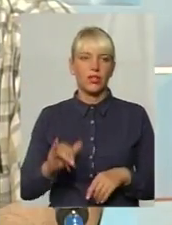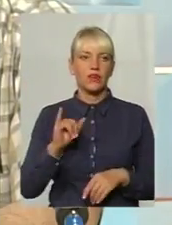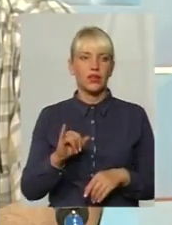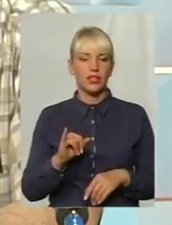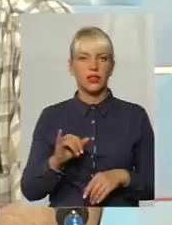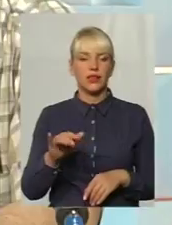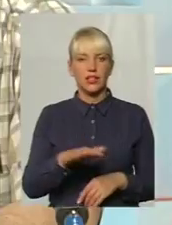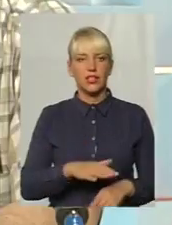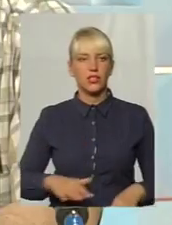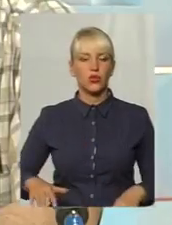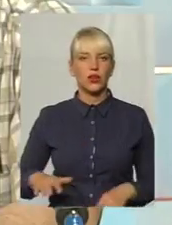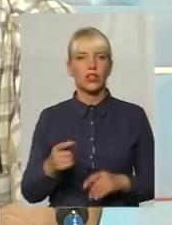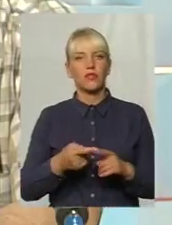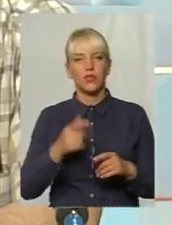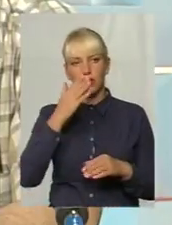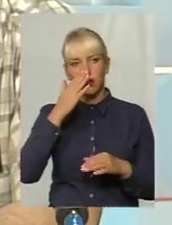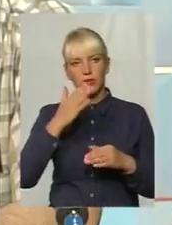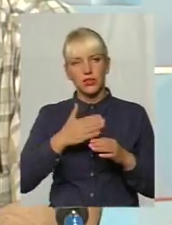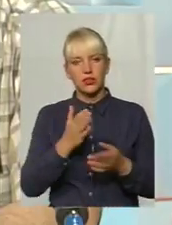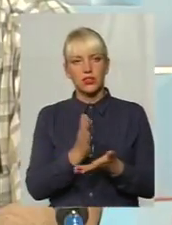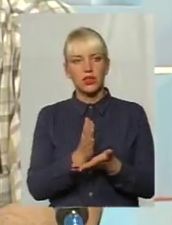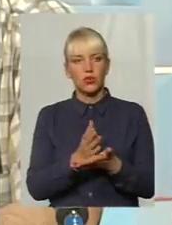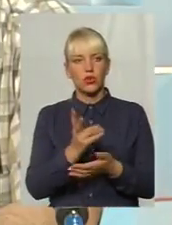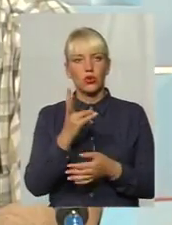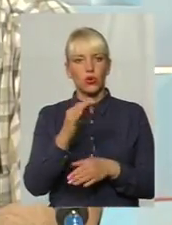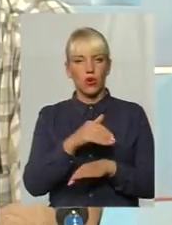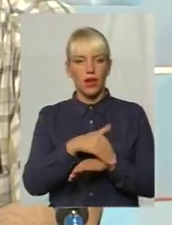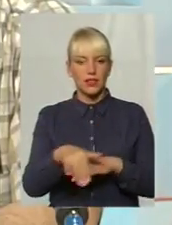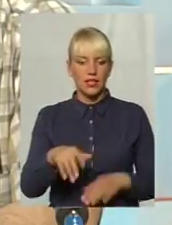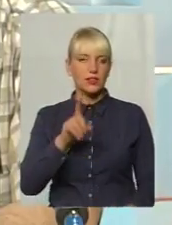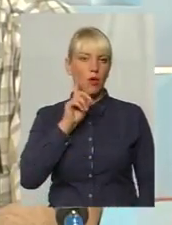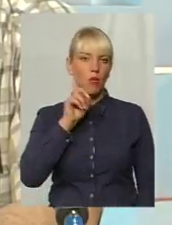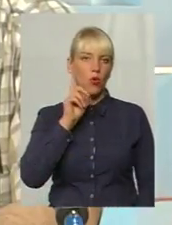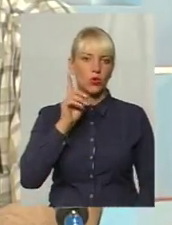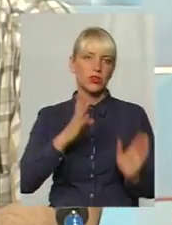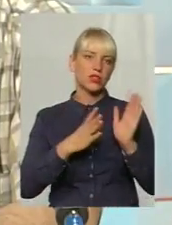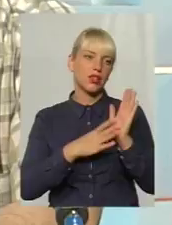вони найближче знаходяться до адреси молодіжна дев'ять, їхній дільниці.